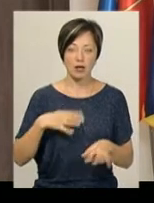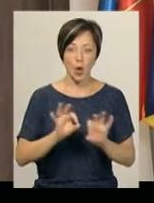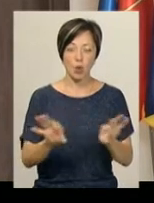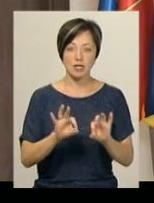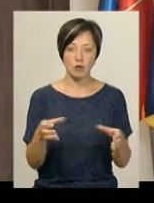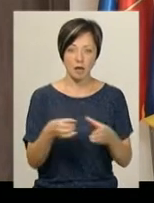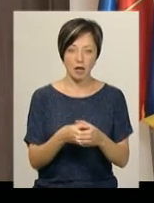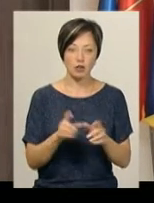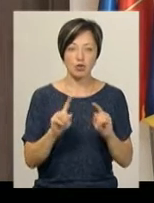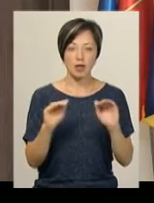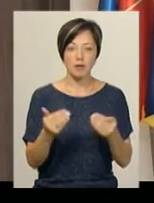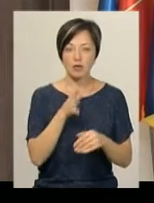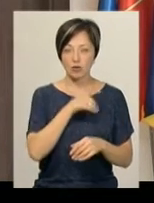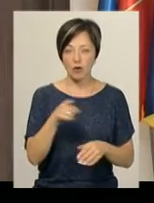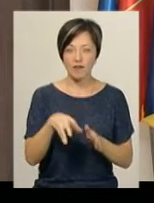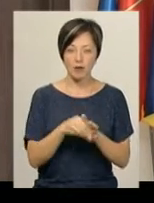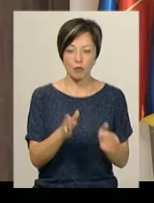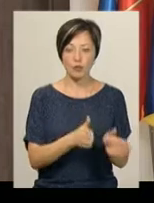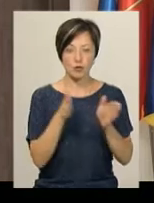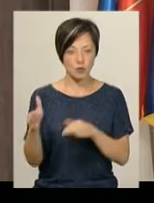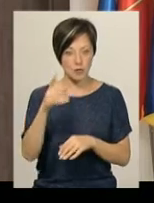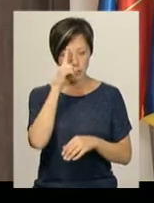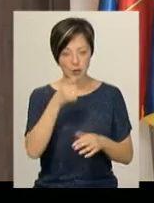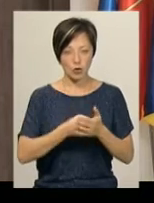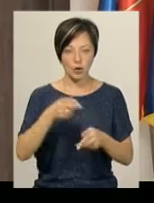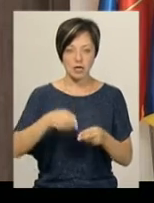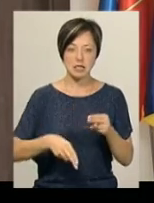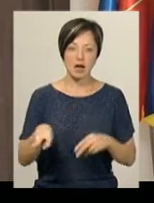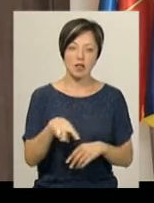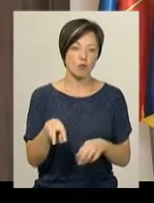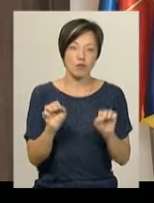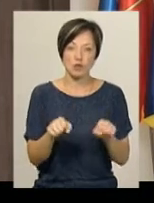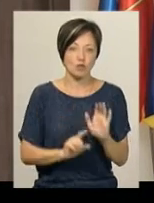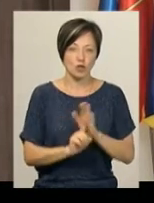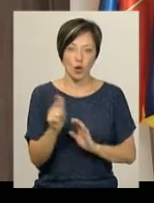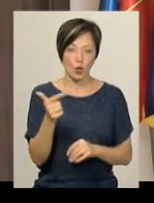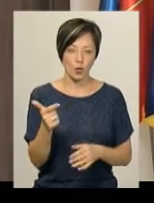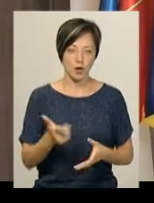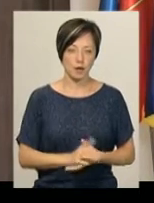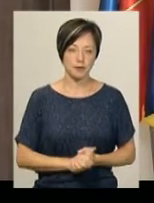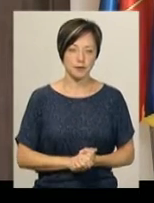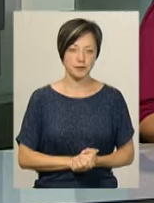Щонайменше, срок виборів посунувся на один місяць до кінця листопада, можливо, і початку грудня.